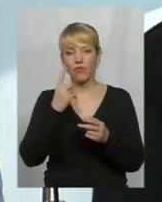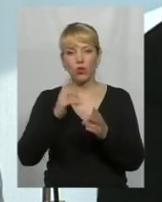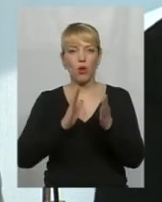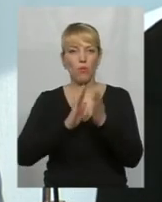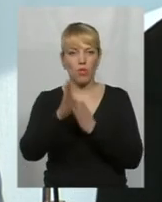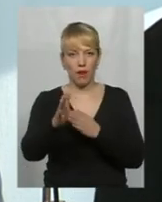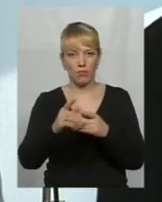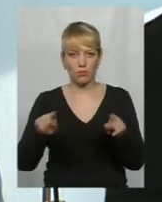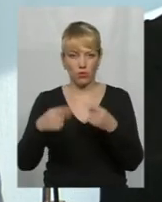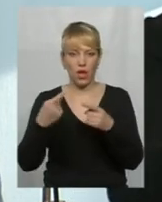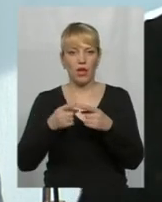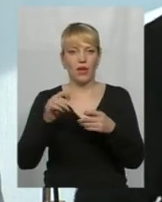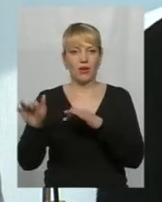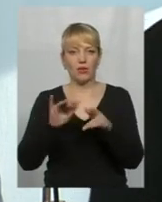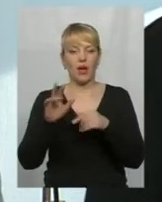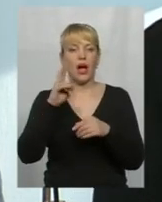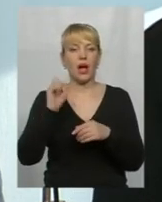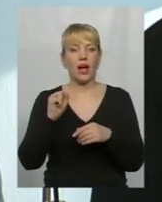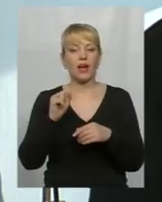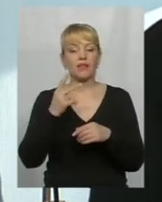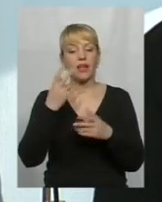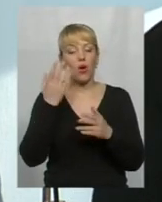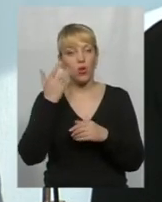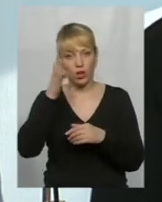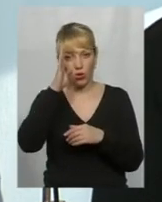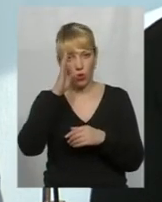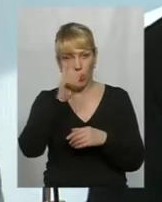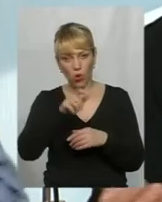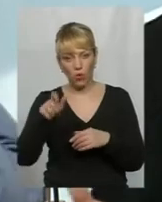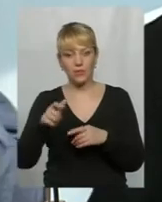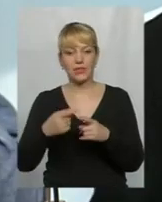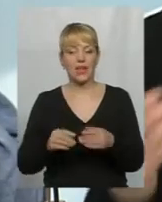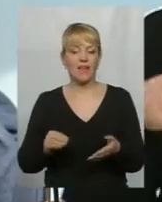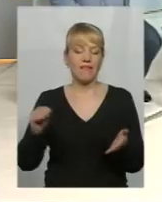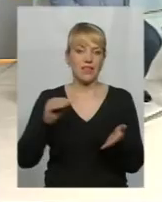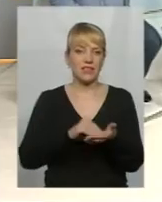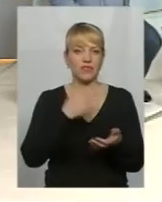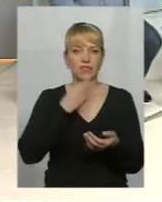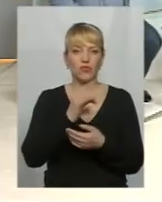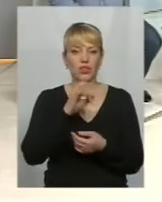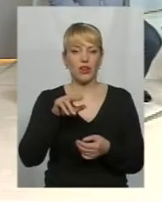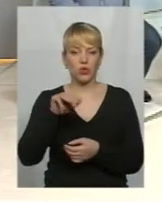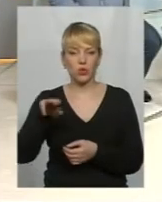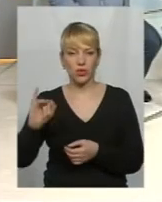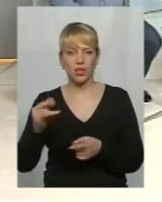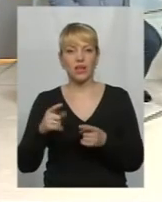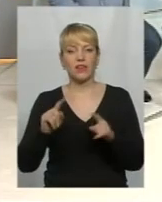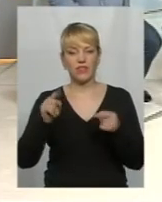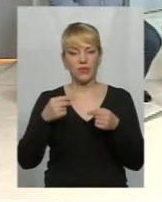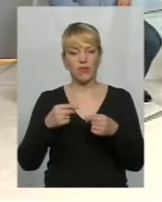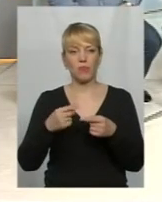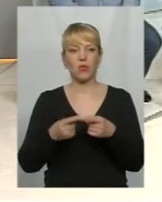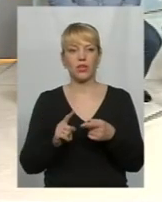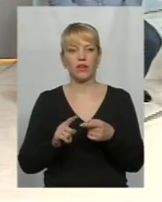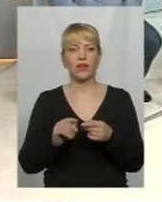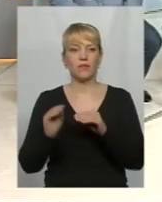громадськість виставила, як хлопці виставили там свої редути і висунули вимоги. Ні, спочатку були вимоги, потім